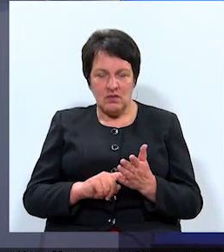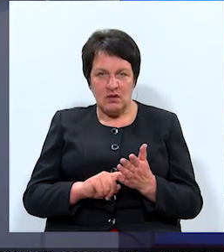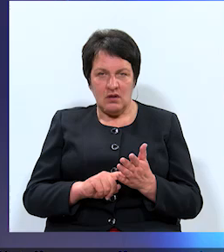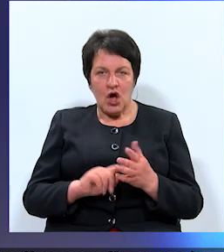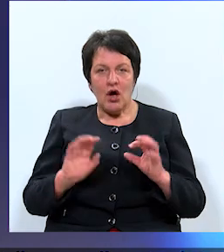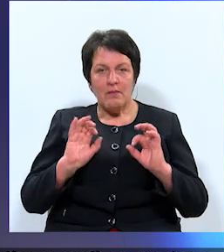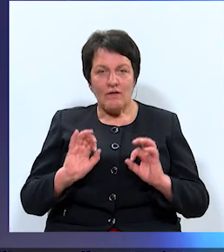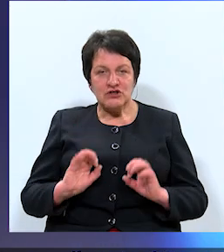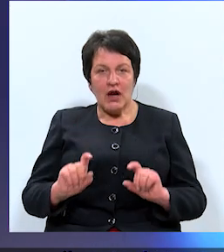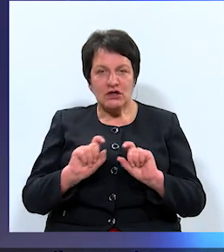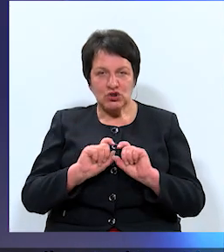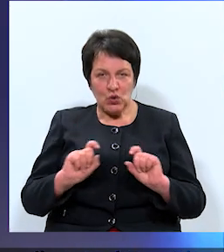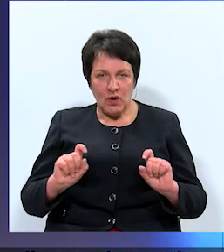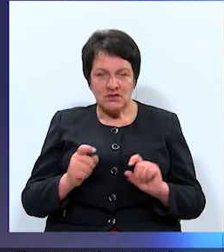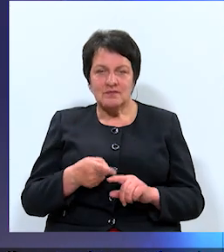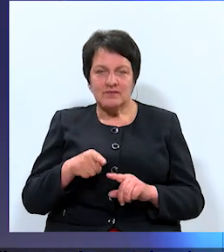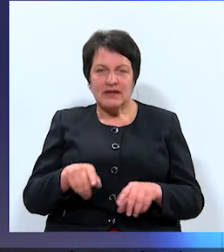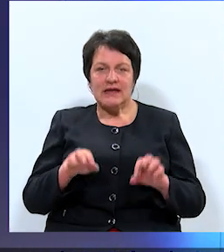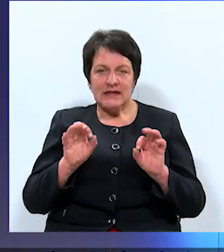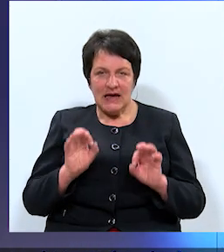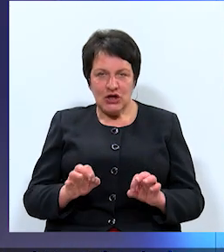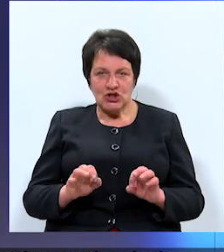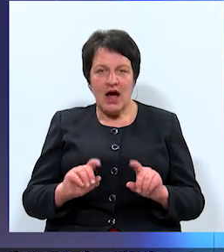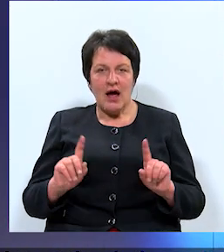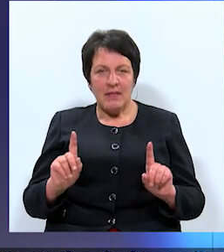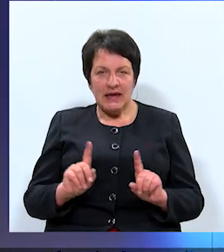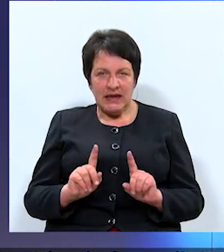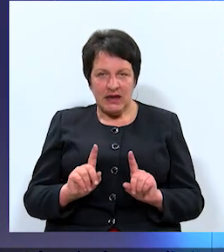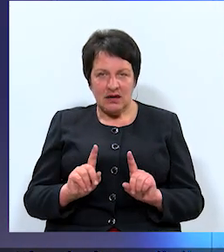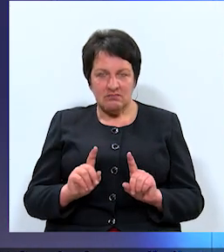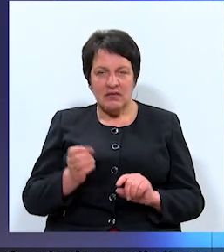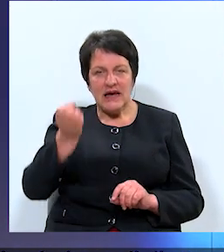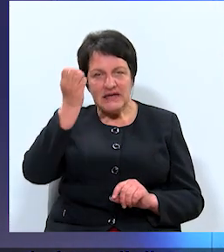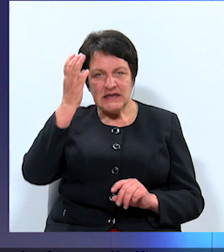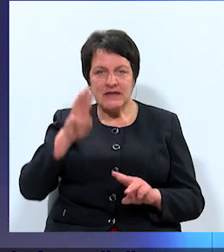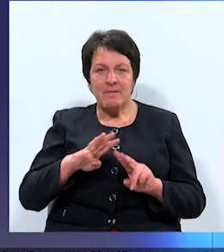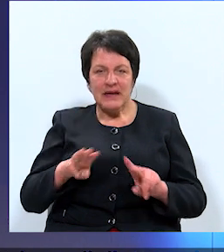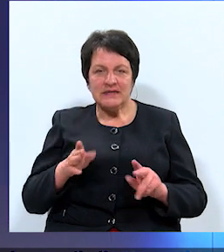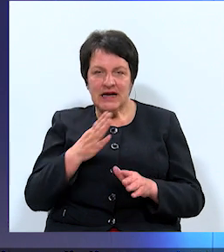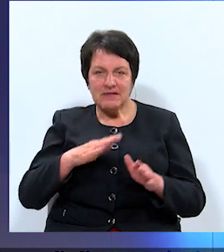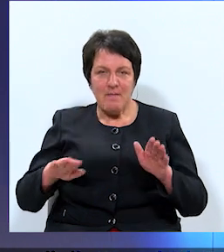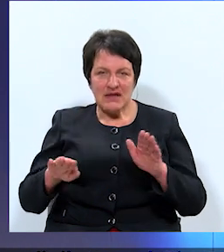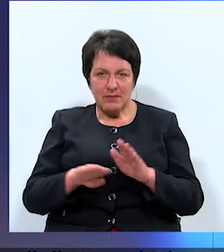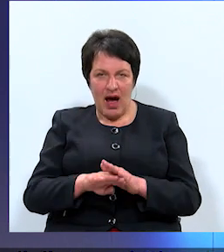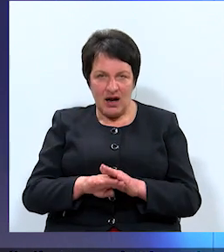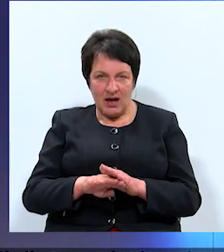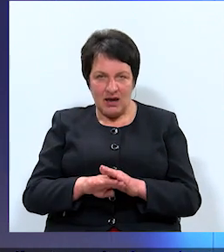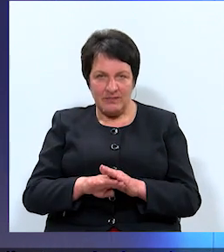Profesionālās skolas tik tiešām ir izglītības ministries paspārnē.